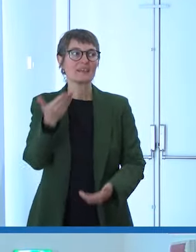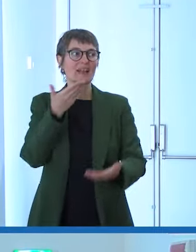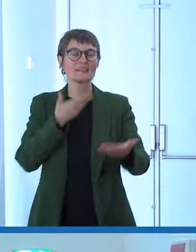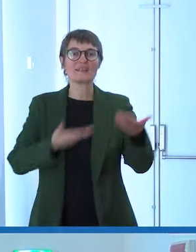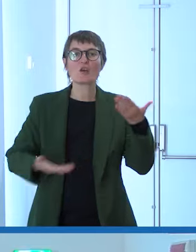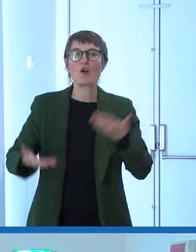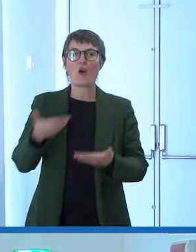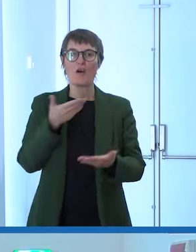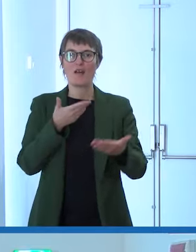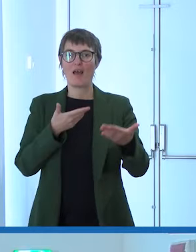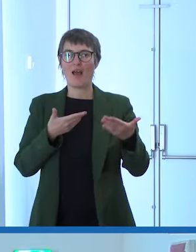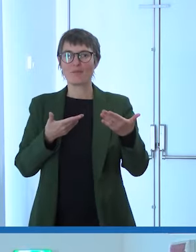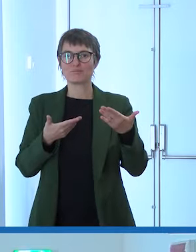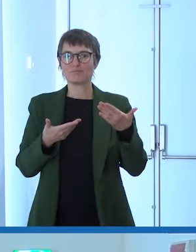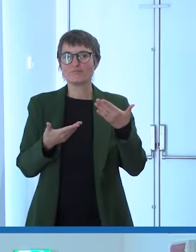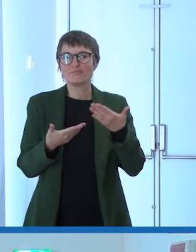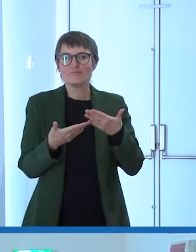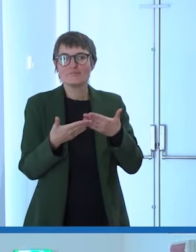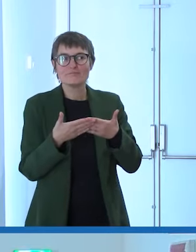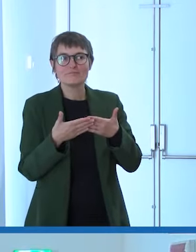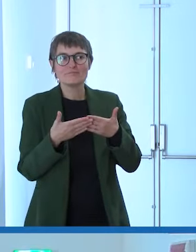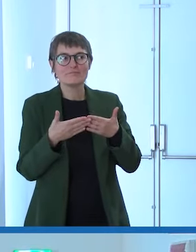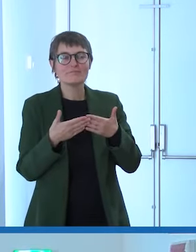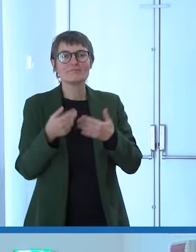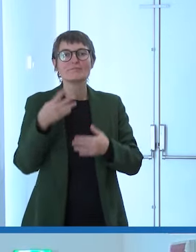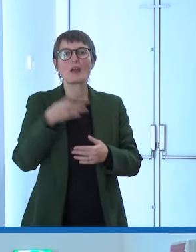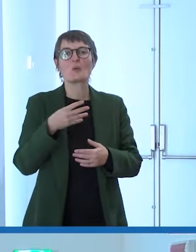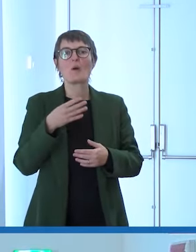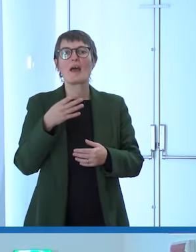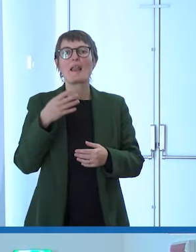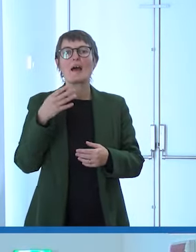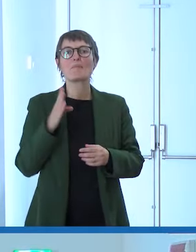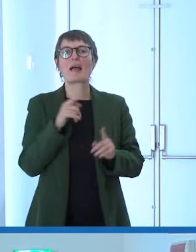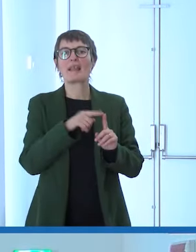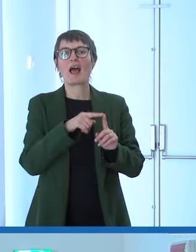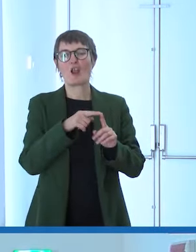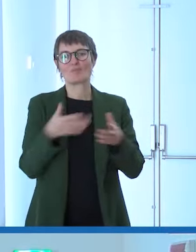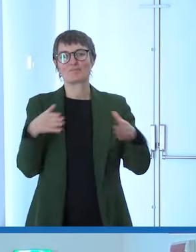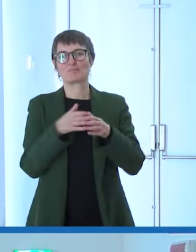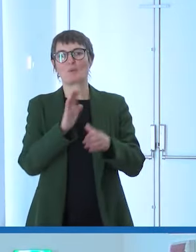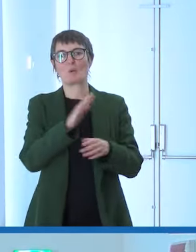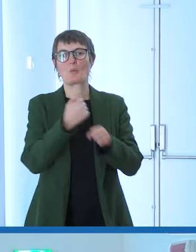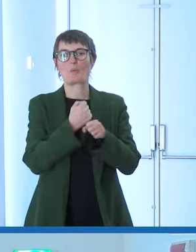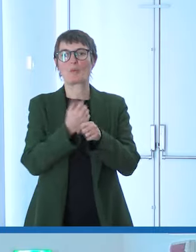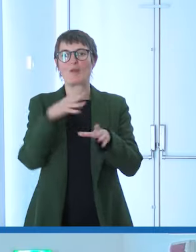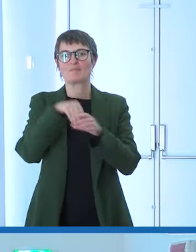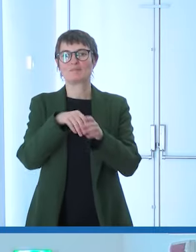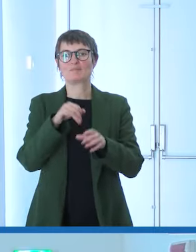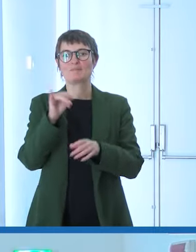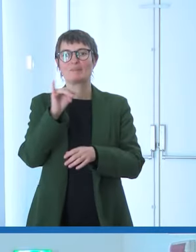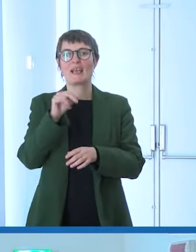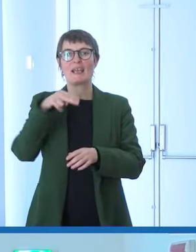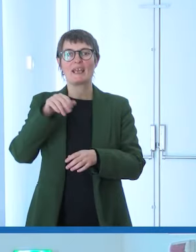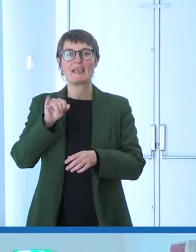stretta con Pamela Magdaloni e il suo gruppo di lavoro di INAIL preziosi nel presentare